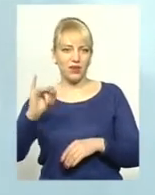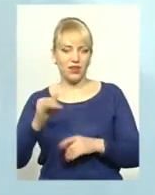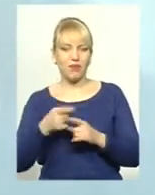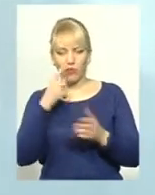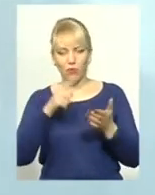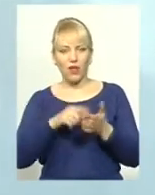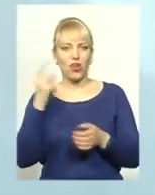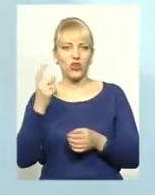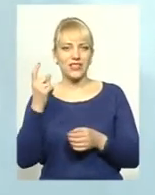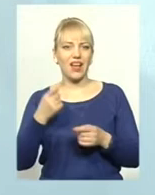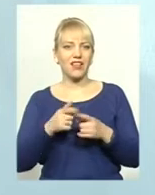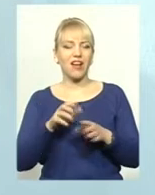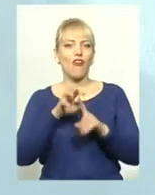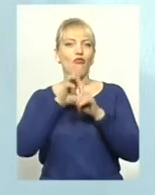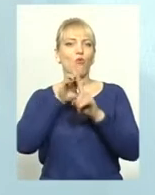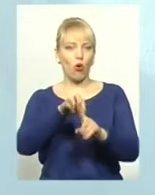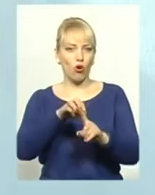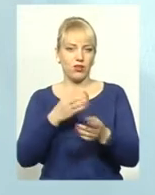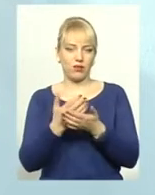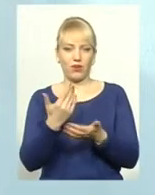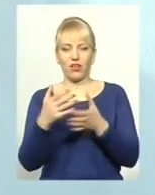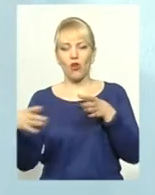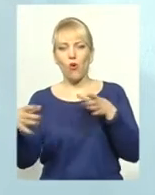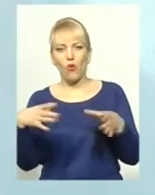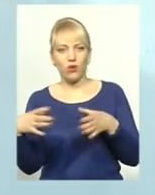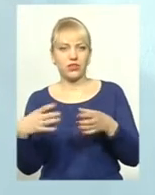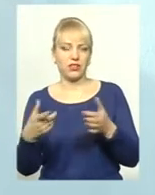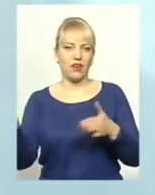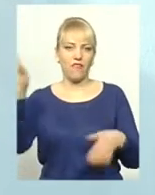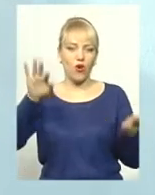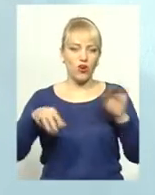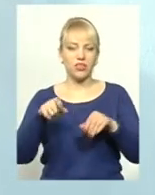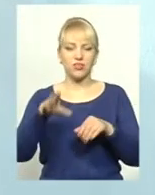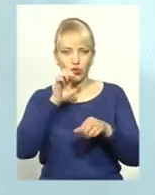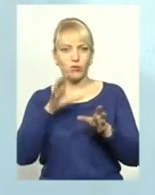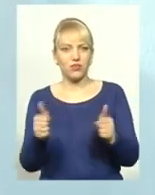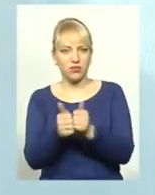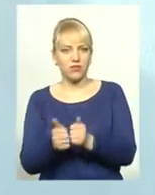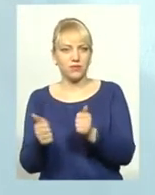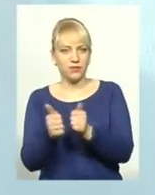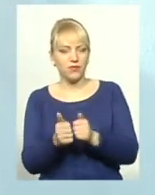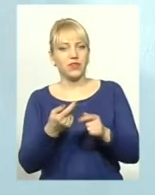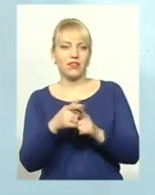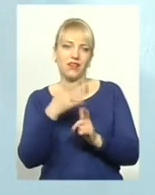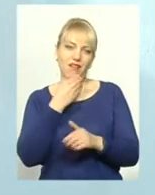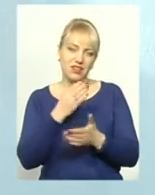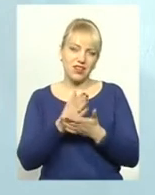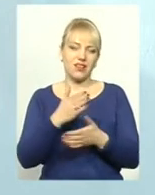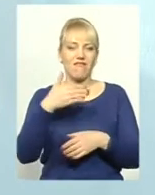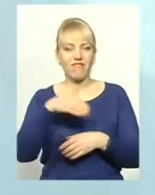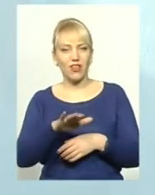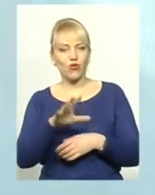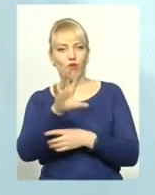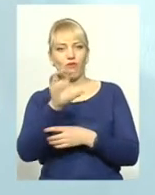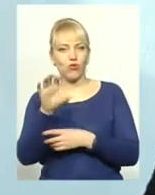І вона всюди, йде, на озеро, в гори піднімається, ввіздється, чернушка її супроводжує. Так що, дуже гарні відео, фото. Всі